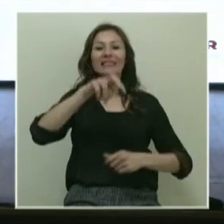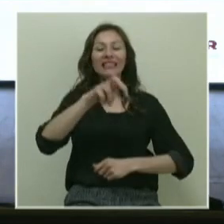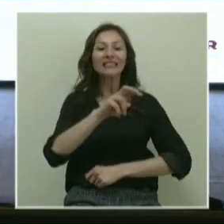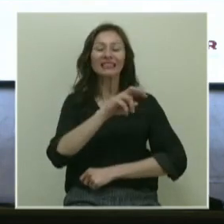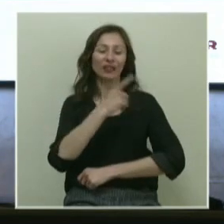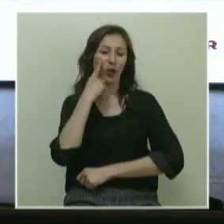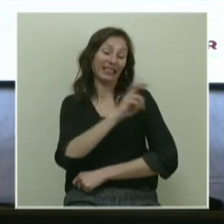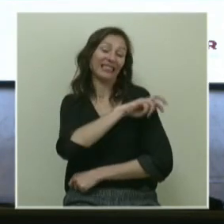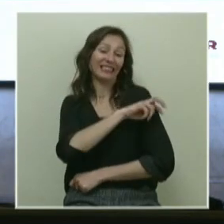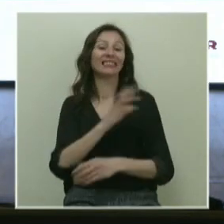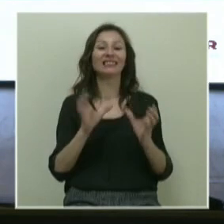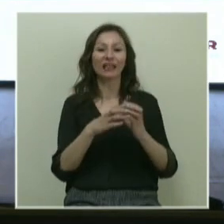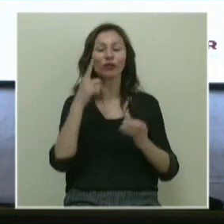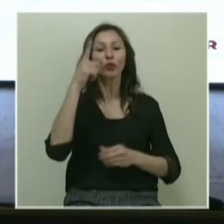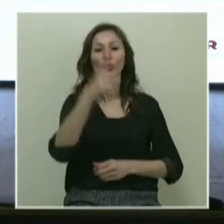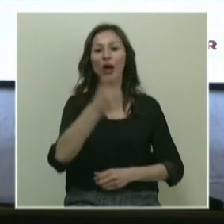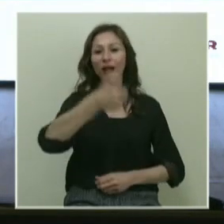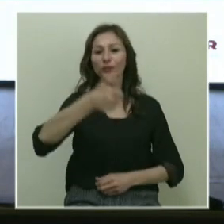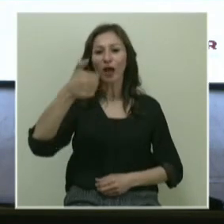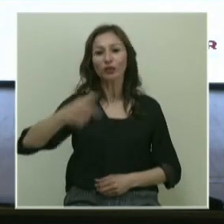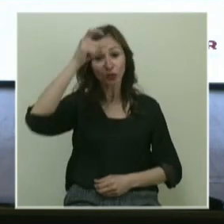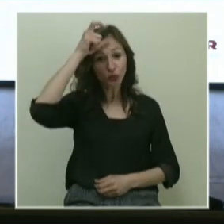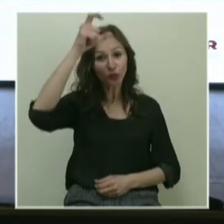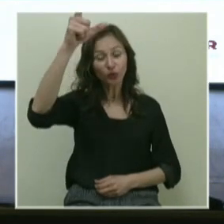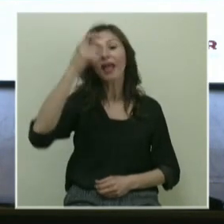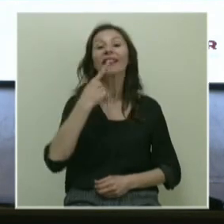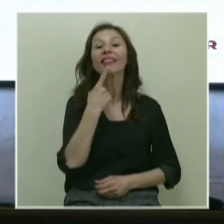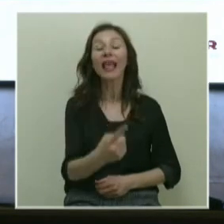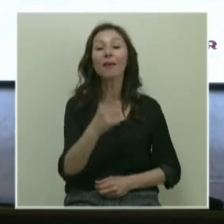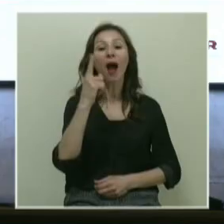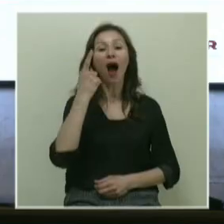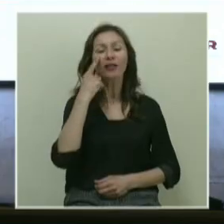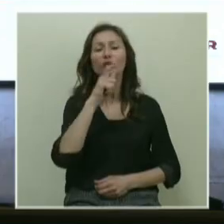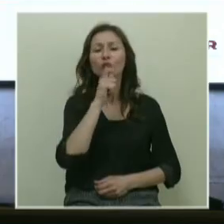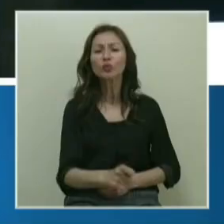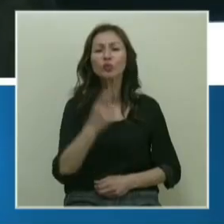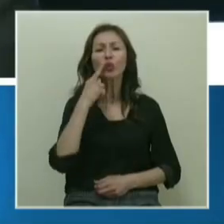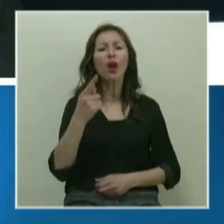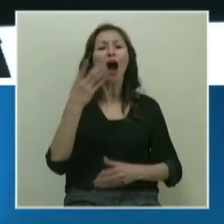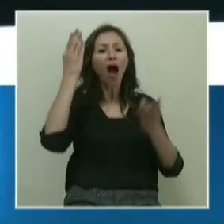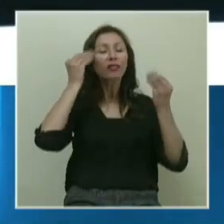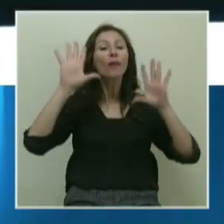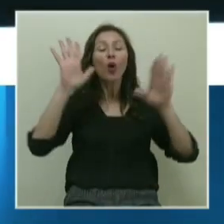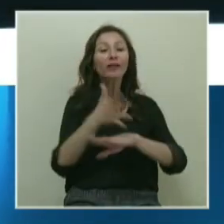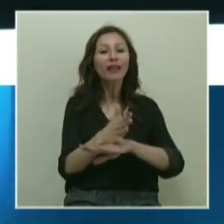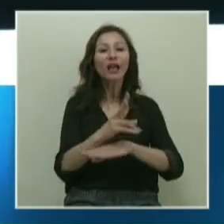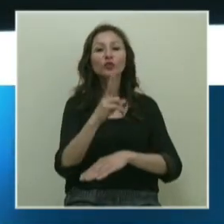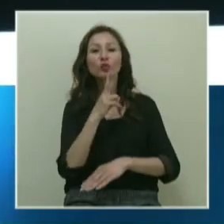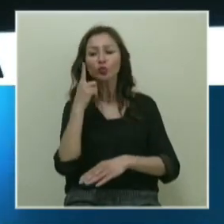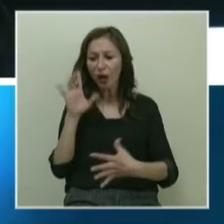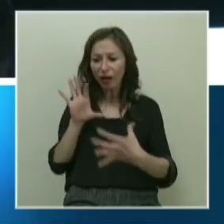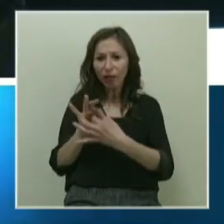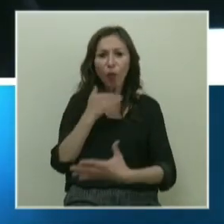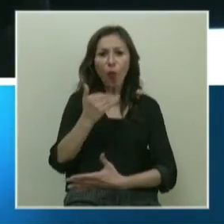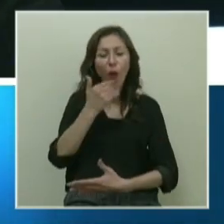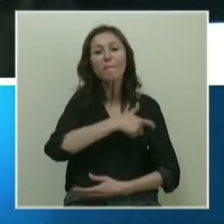öğrencilerinin %66'sı Türkçe, deyim, atasüsü, hiciv nükteleri anlamıyor. Nedenle sonuç arasında bağ kuramıyor.